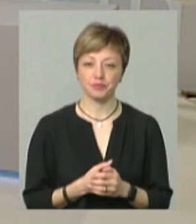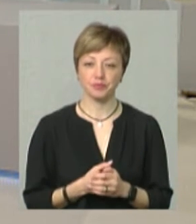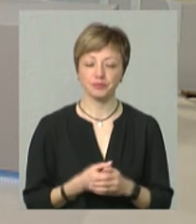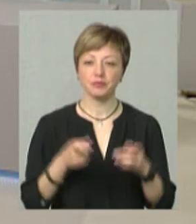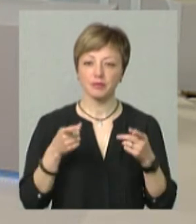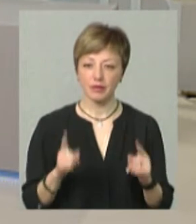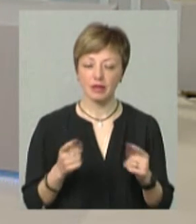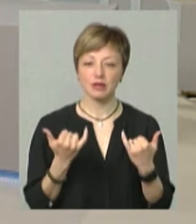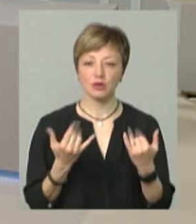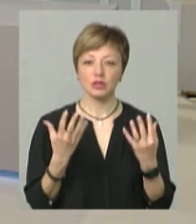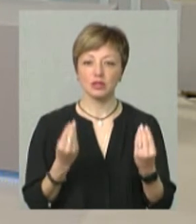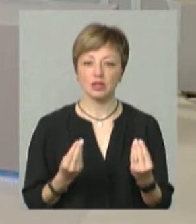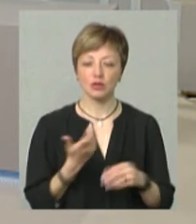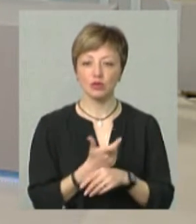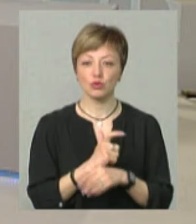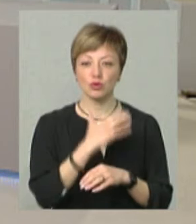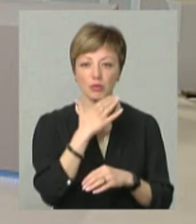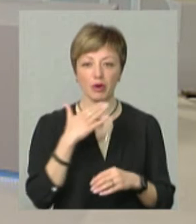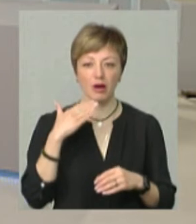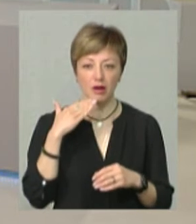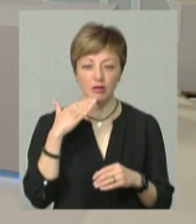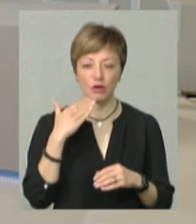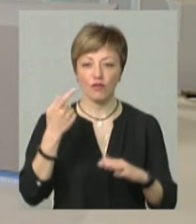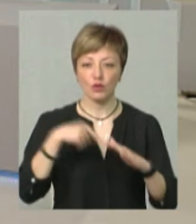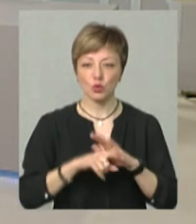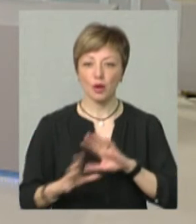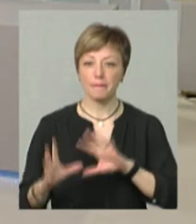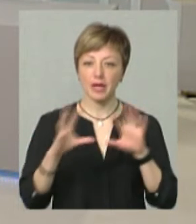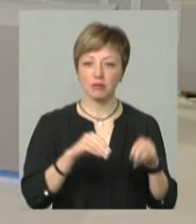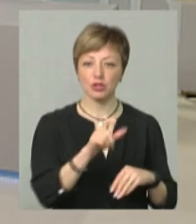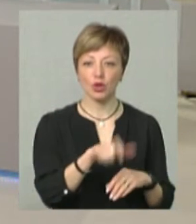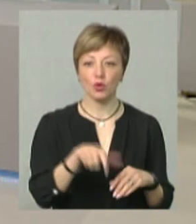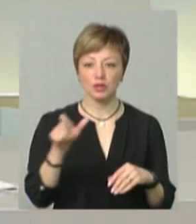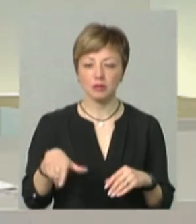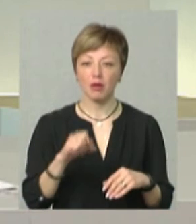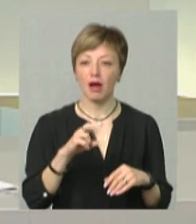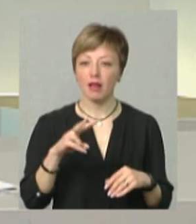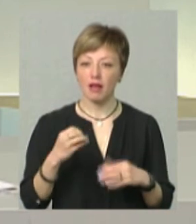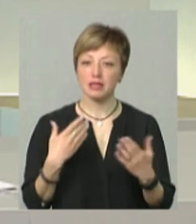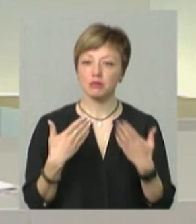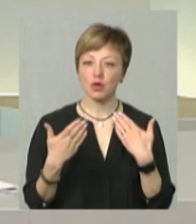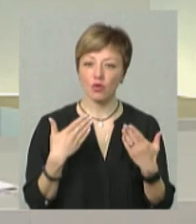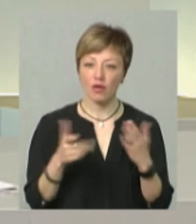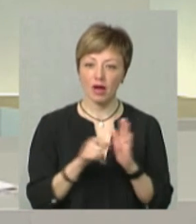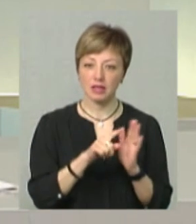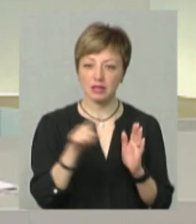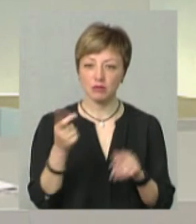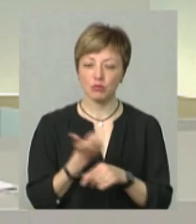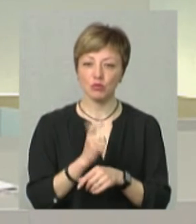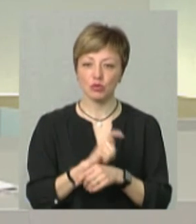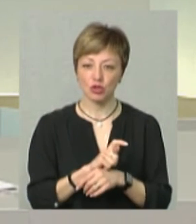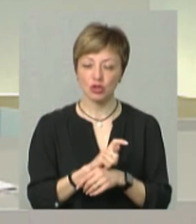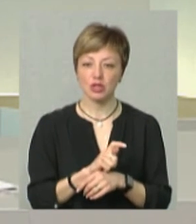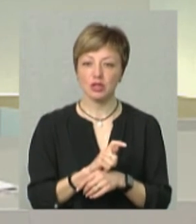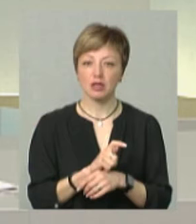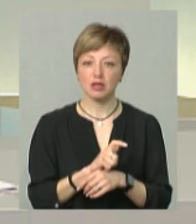Дійсно, на сьогоднішній день дуже багато внутрішньопереміщених осіб, але спілкування з ними, більшість з них